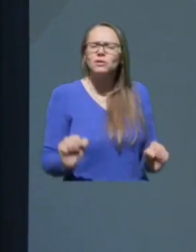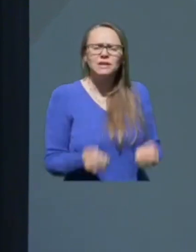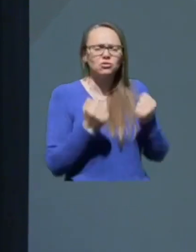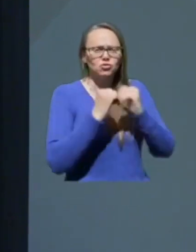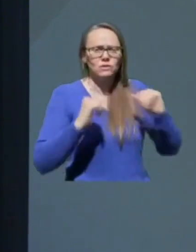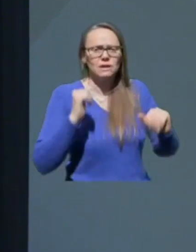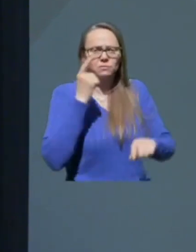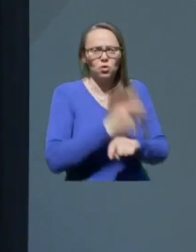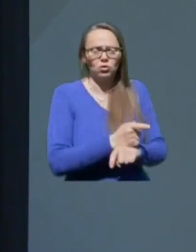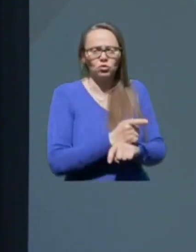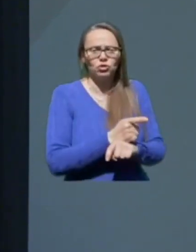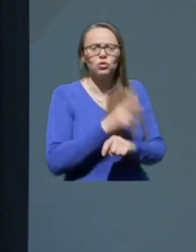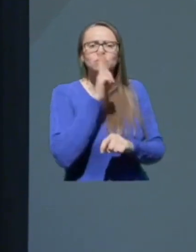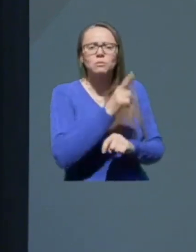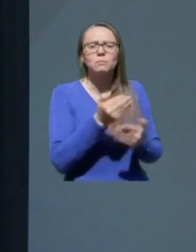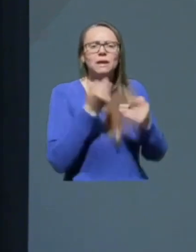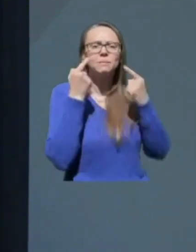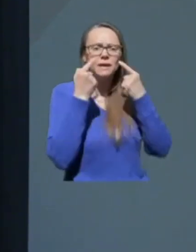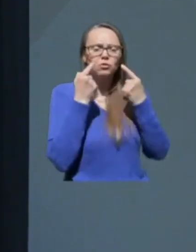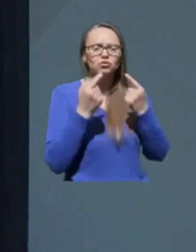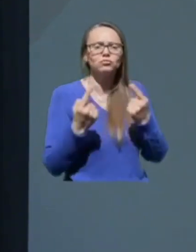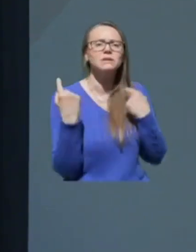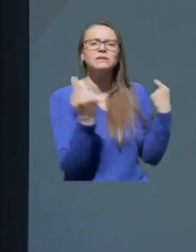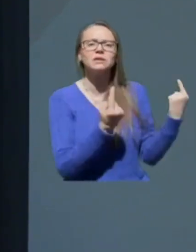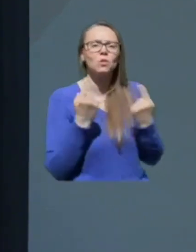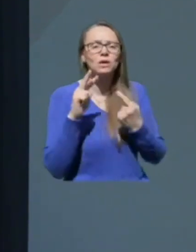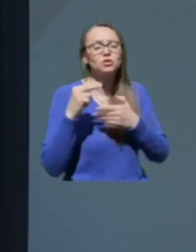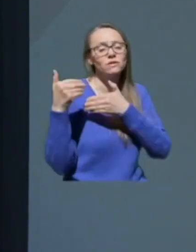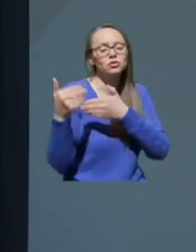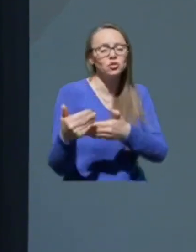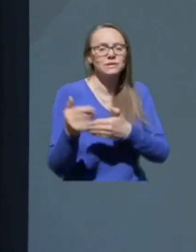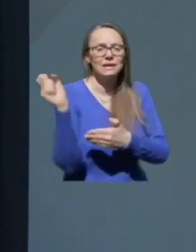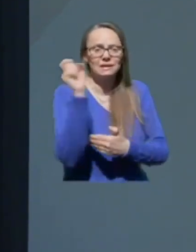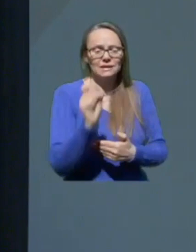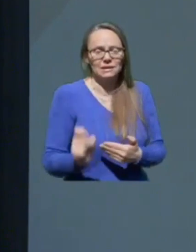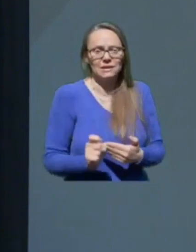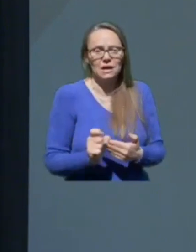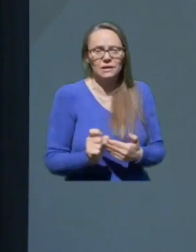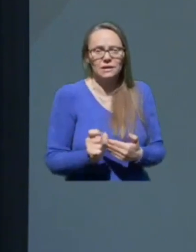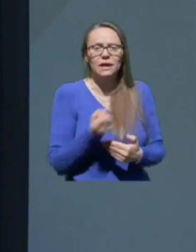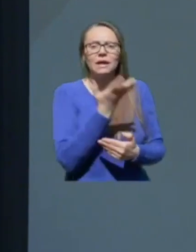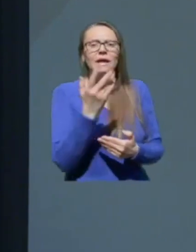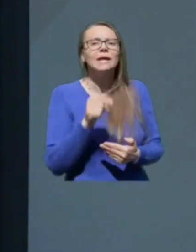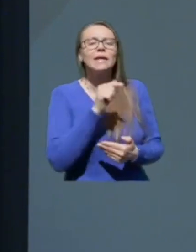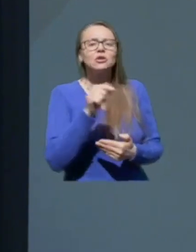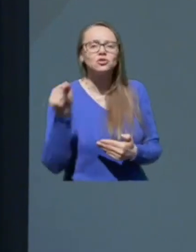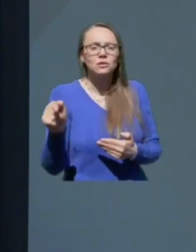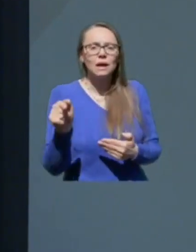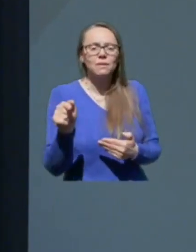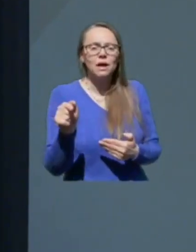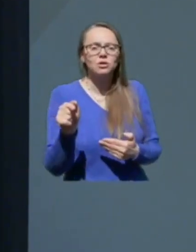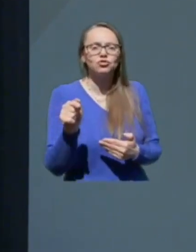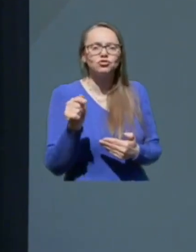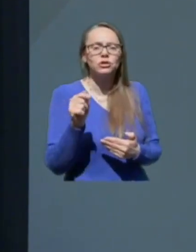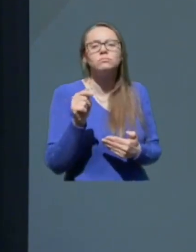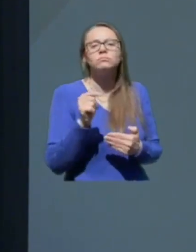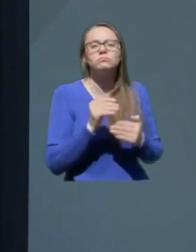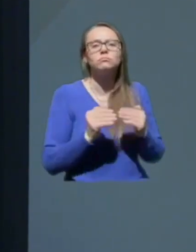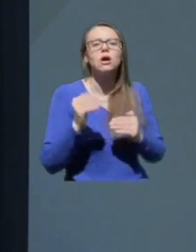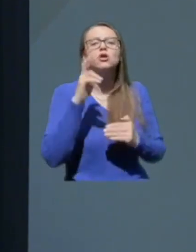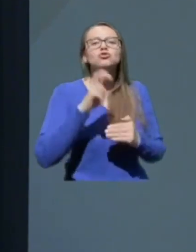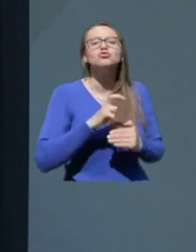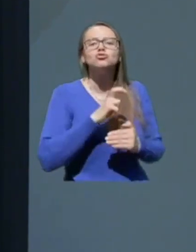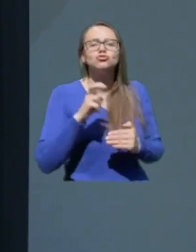smo imeli pred očmi razmerje v sosednji Italiji, kjer so tamkašni škofje, približno tri